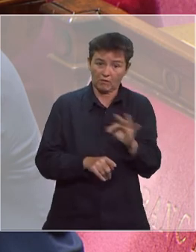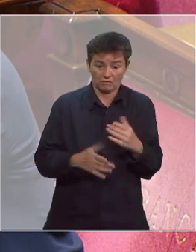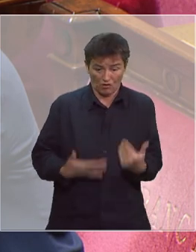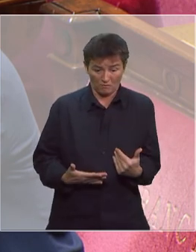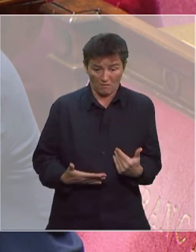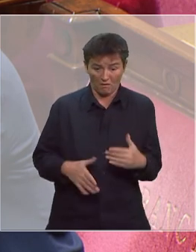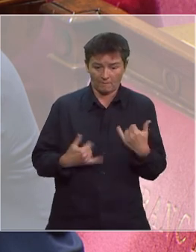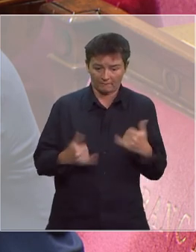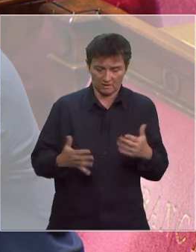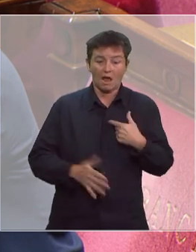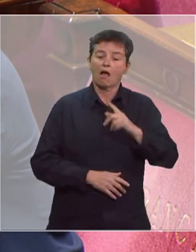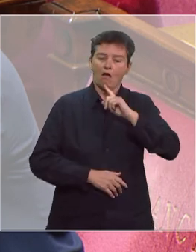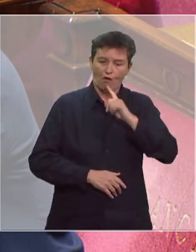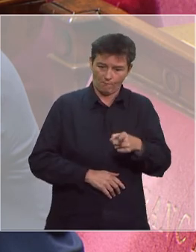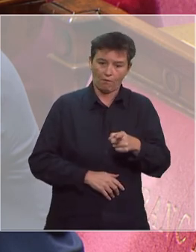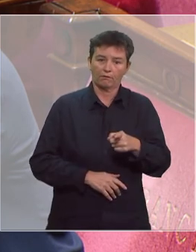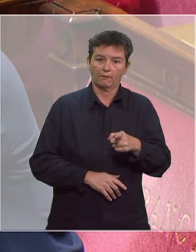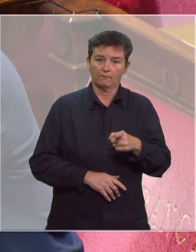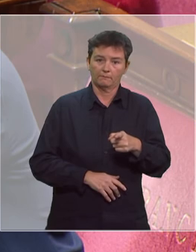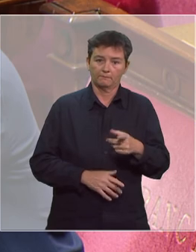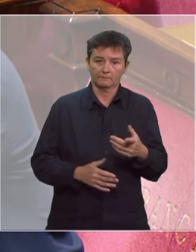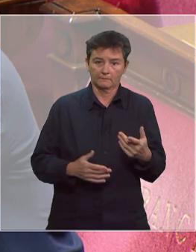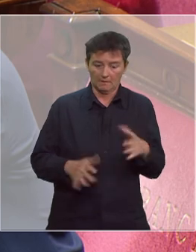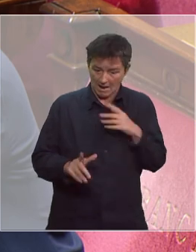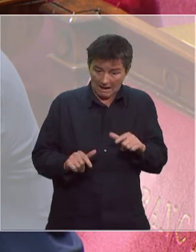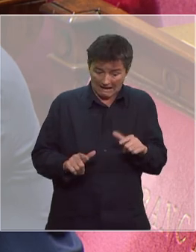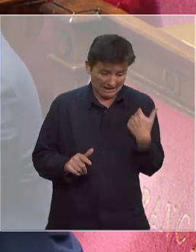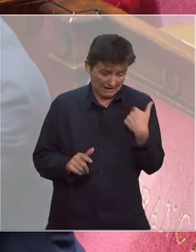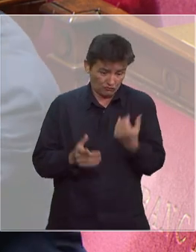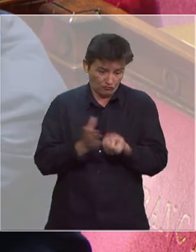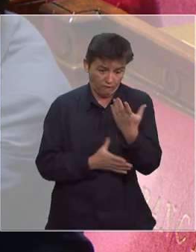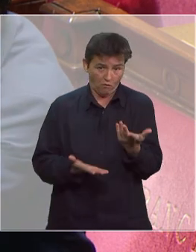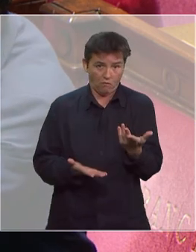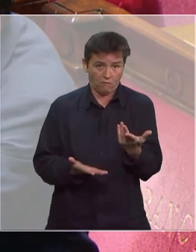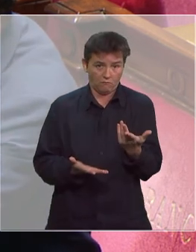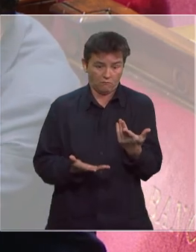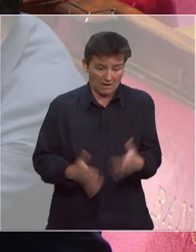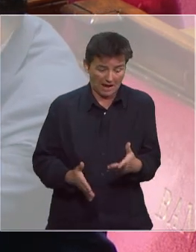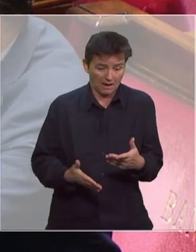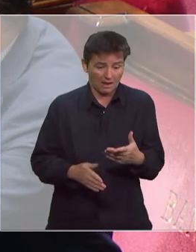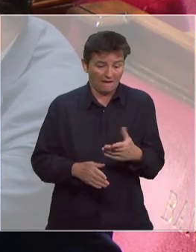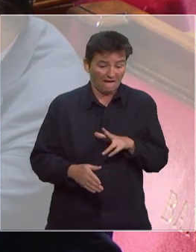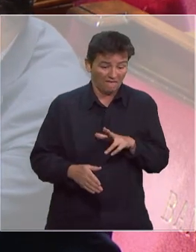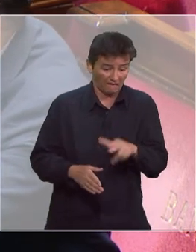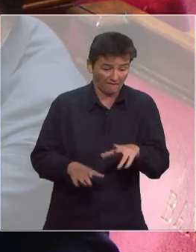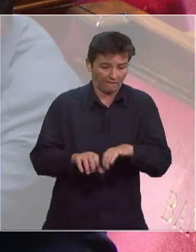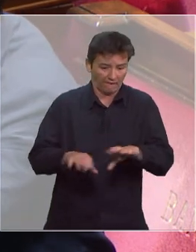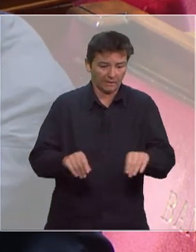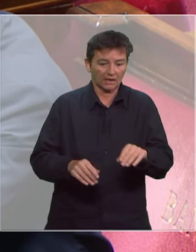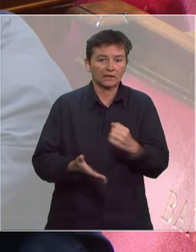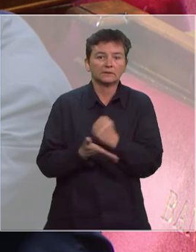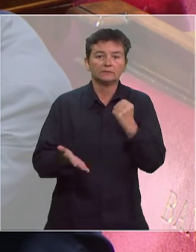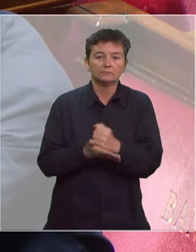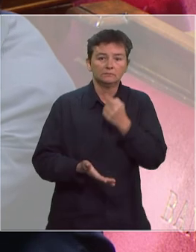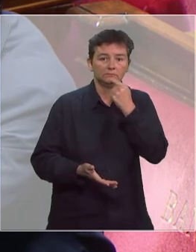de passer les commandes nécessaires alors que l'innovation est là, elle vient juste d'arriver. Nous sommes en phase de pré-industrialisation de ces tests sérologiques